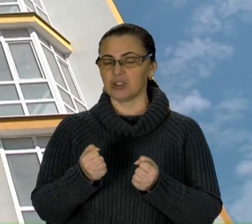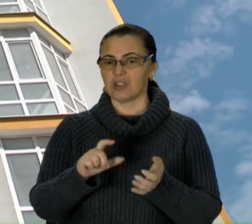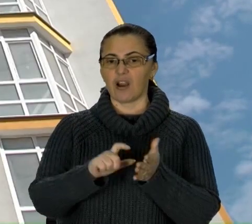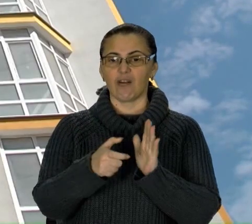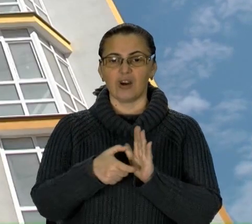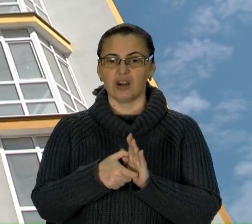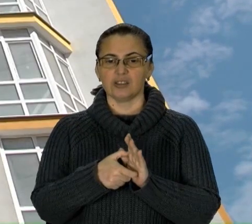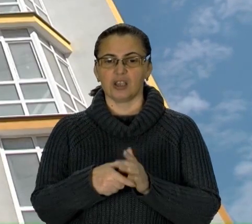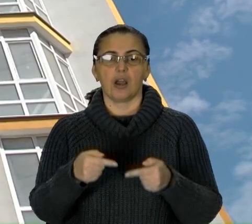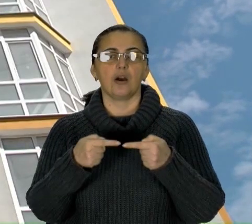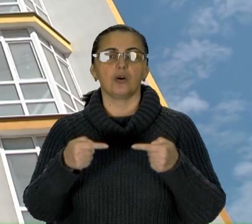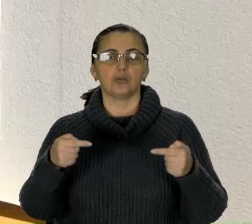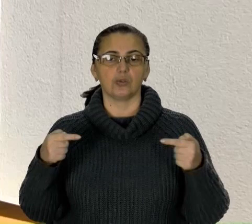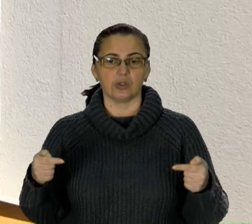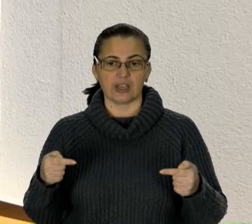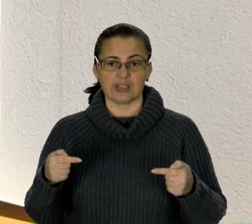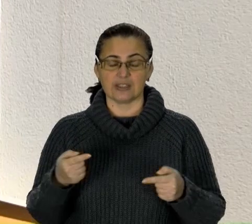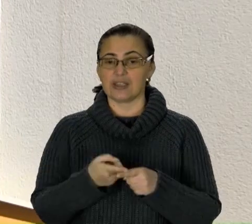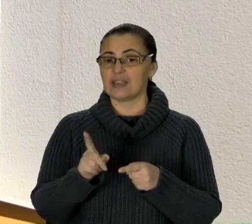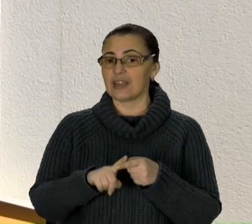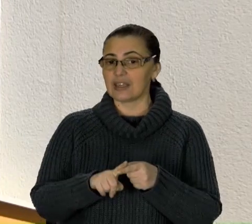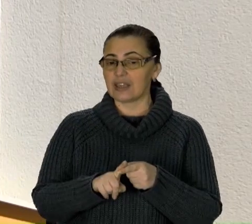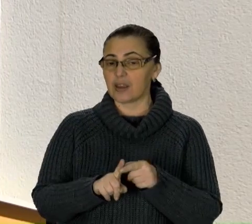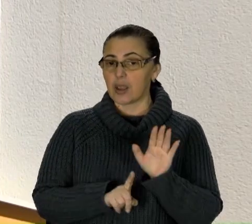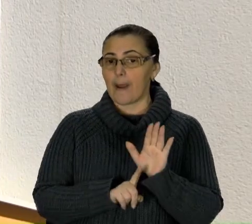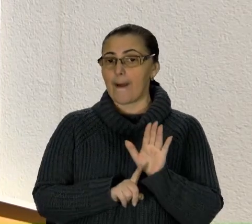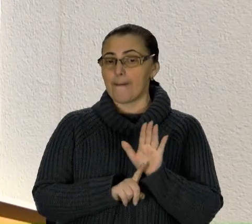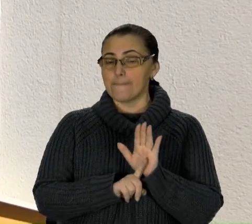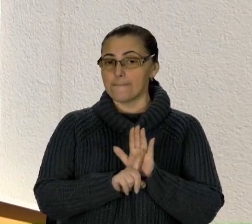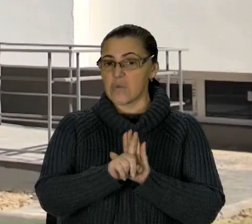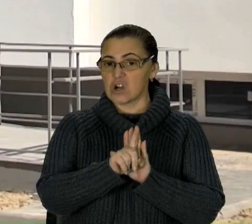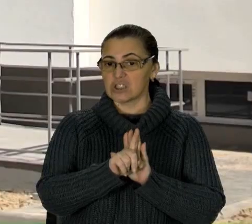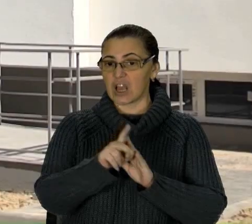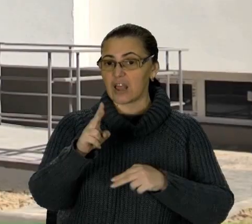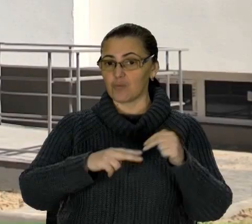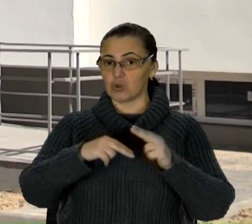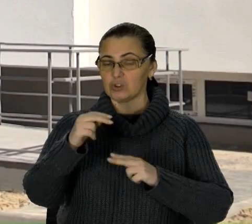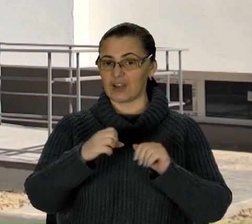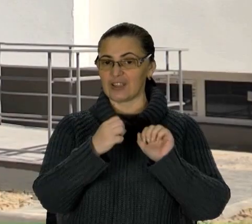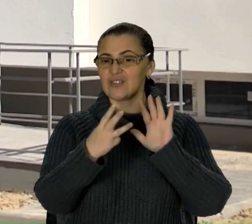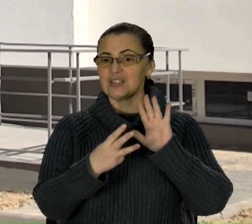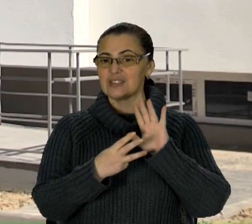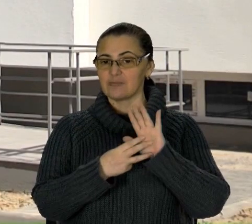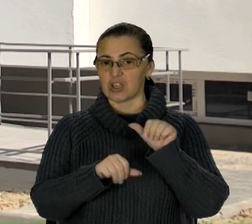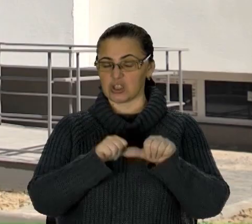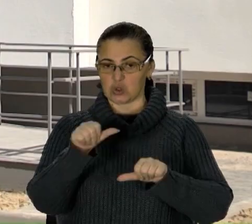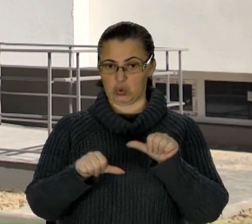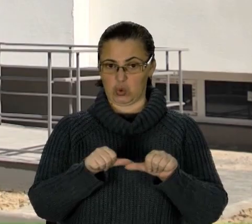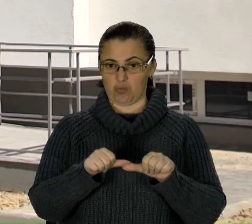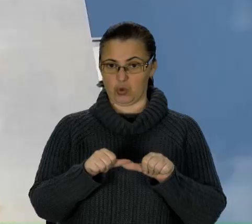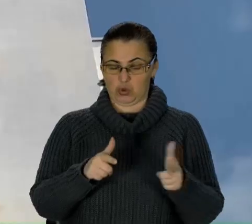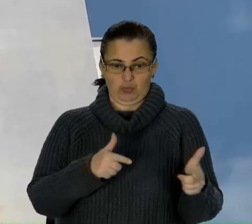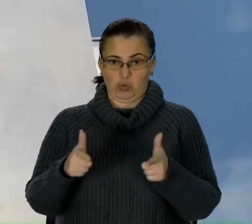Тобто зараз можете обирати будинки, зведені з 2018 року. Документи забудовника перевіряють банкіри і це додаткова